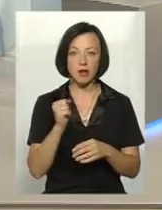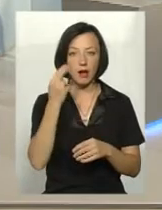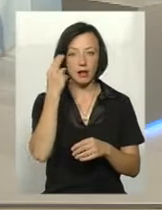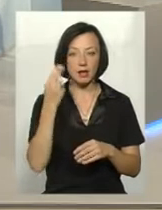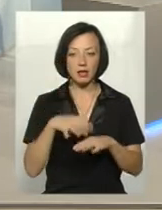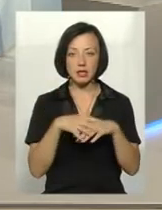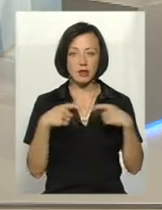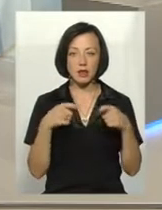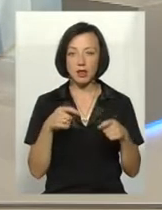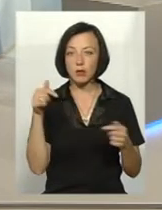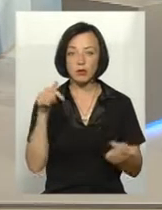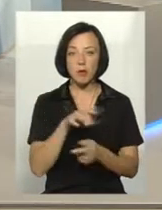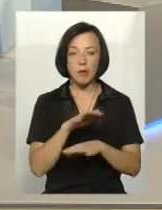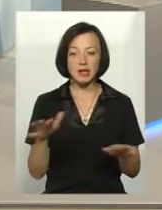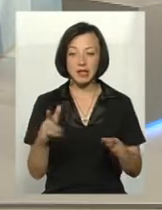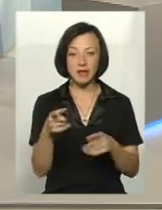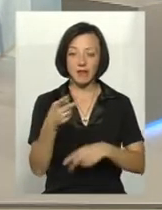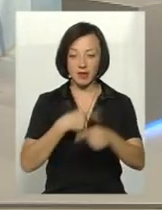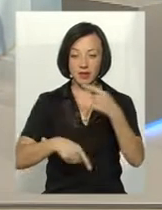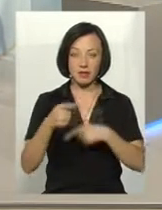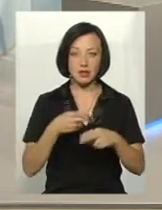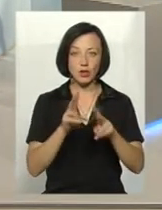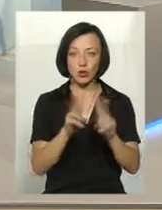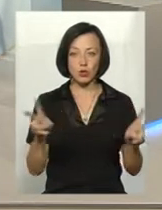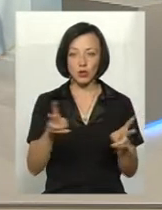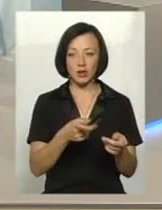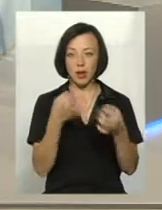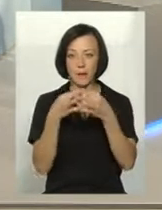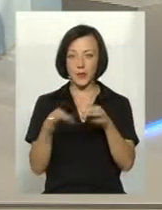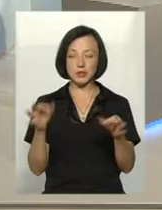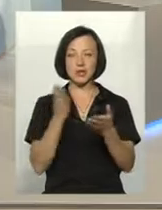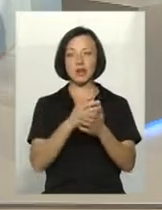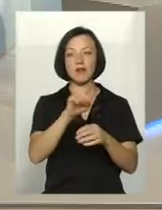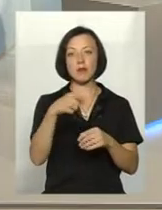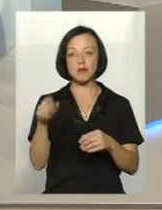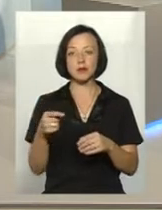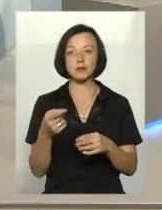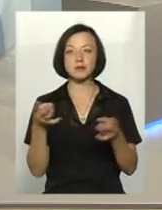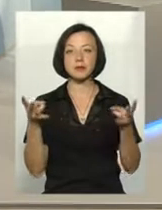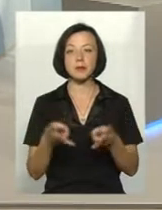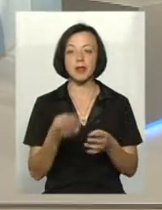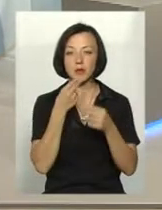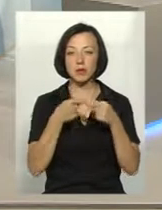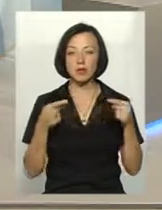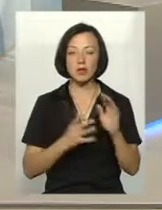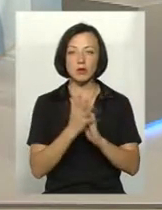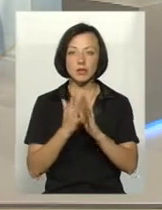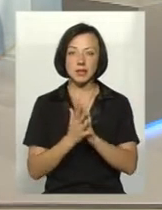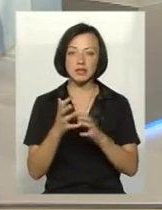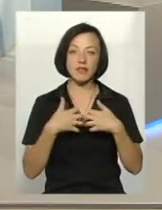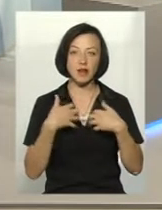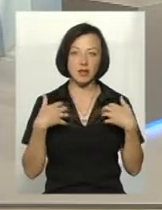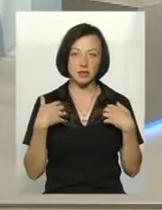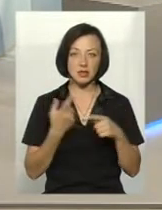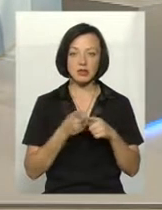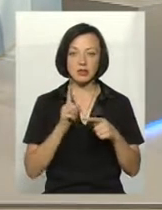країни, бо вона не просто не попадає, її просто вернеться назад. І ніхто не туди не попуститься. те є вимоги, які треба для продукції рослинства, так і тваринництва. Це